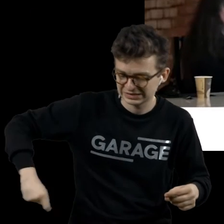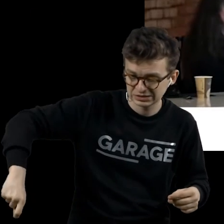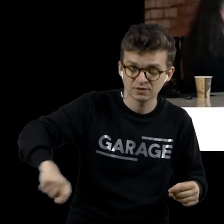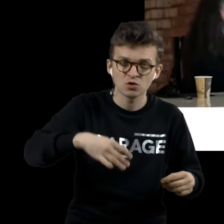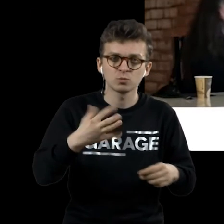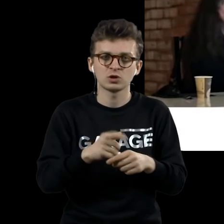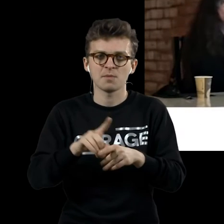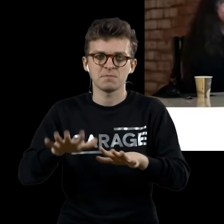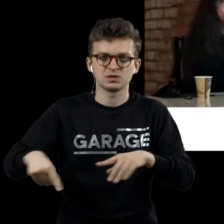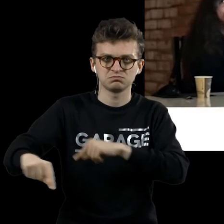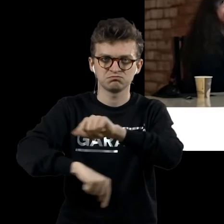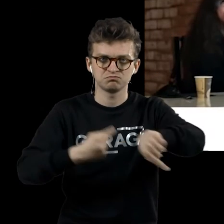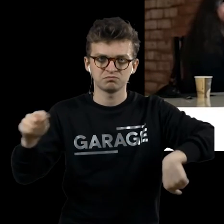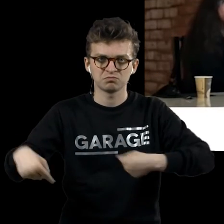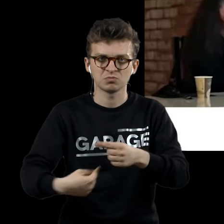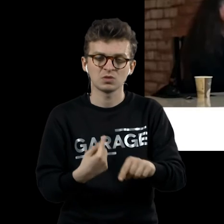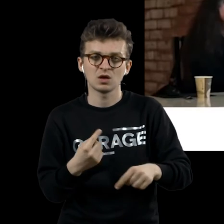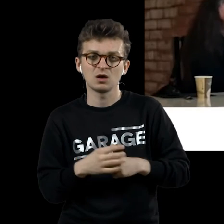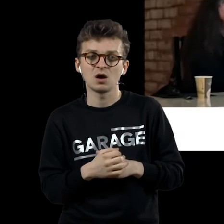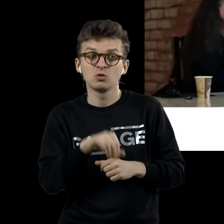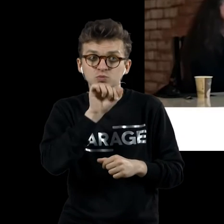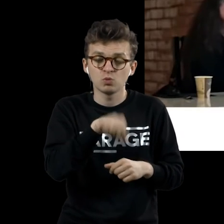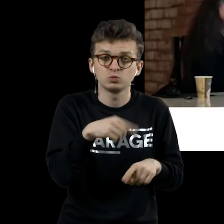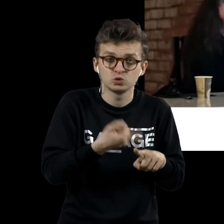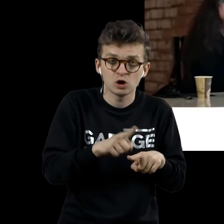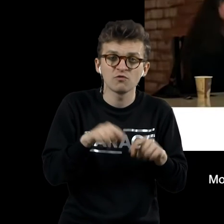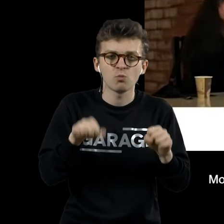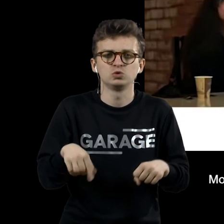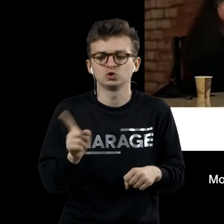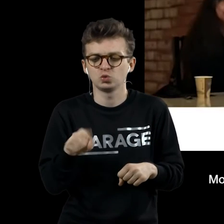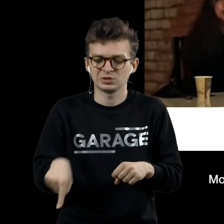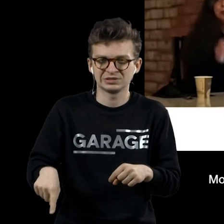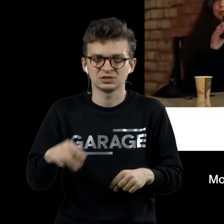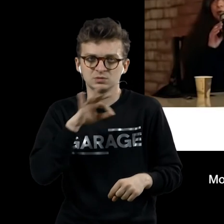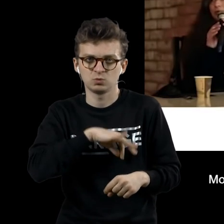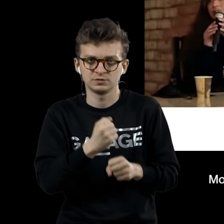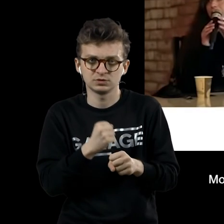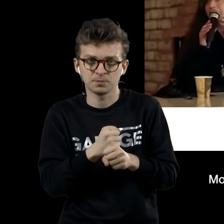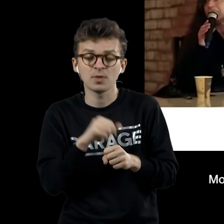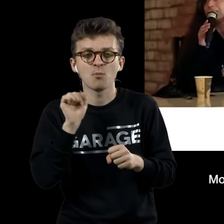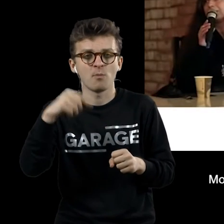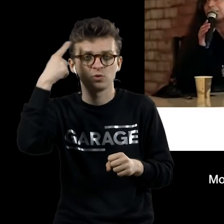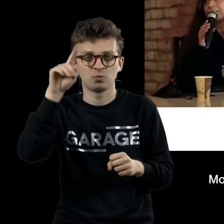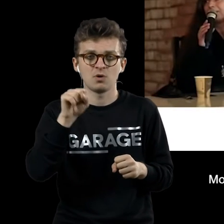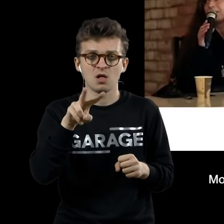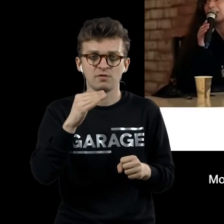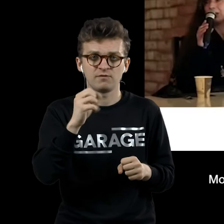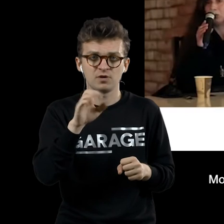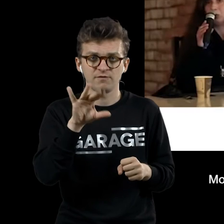вот лекалы. С помощью этих лекал можно что-нибудь сделать. Можно, например, придумать алфавит,